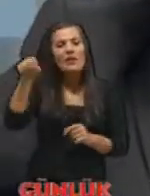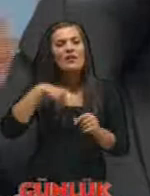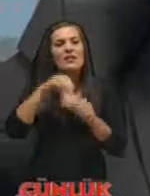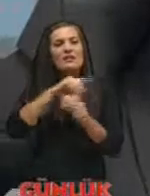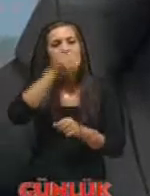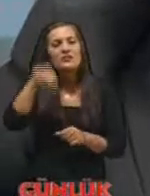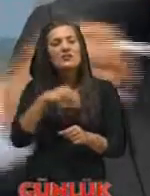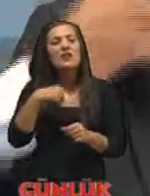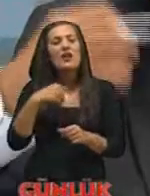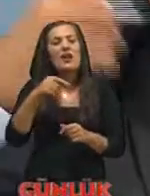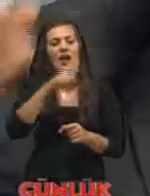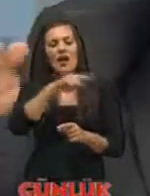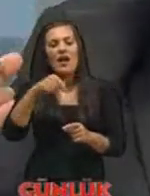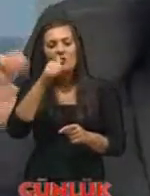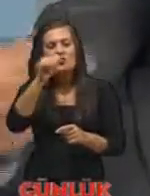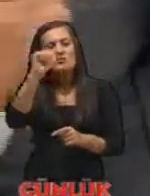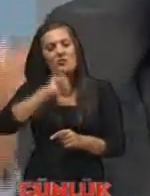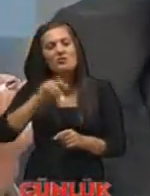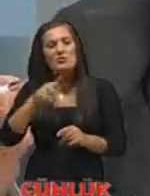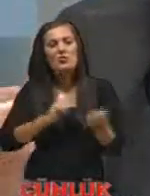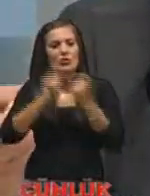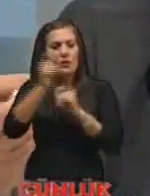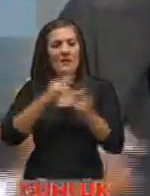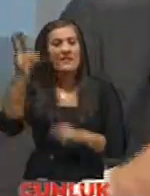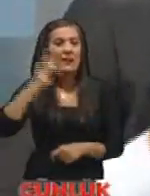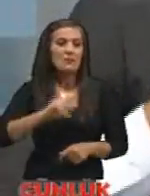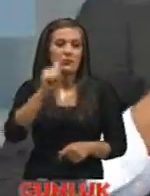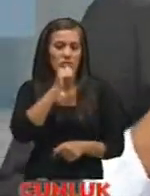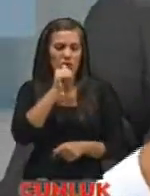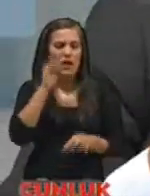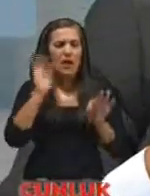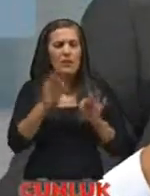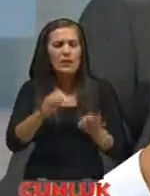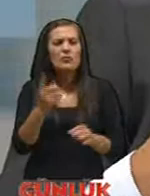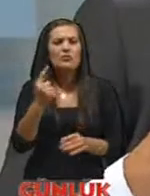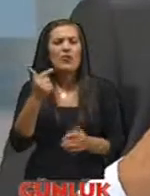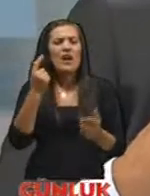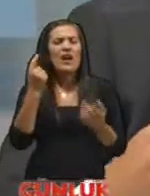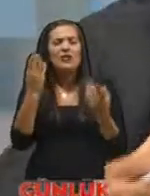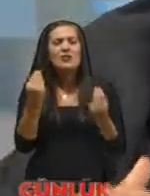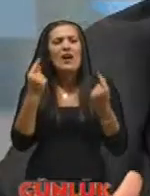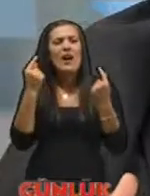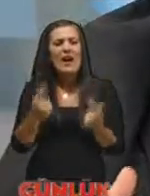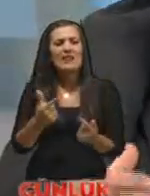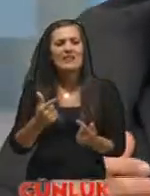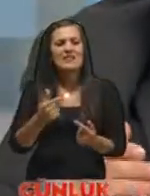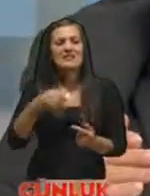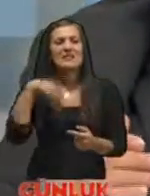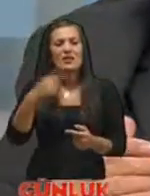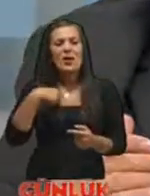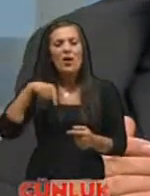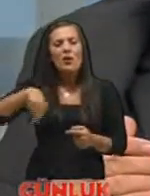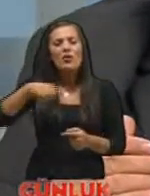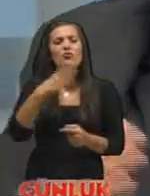municipal yani belediyesel içme kullanma amaçlı tertemiz bir suyu hemen hemen çok az bir arıtmayla çünkü pınar suyu dragon